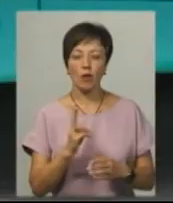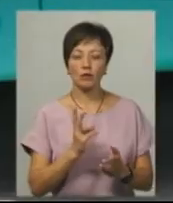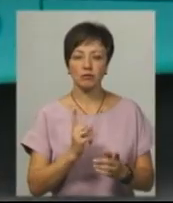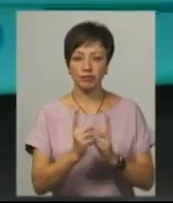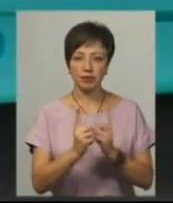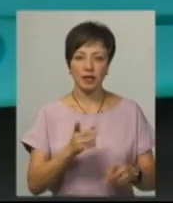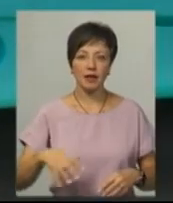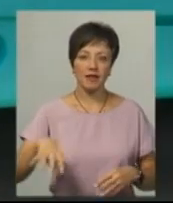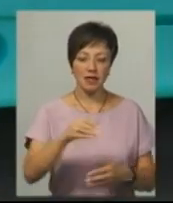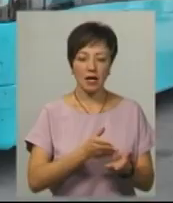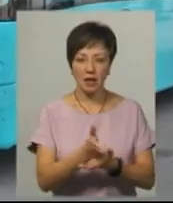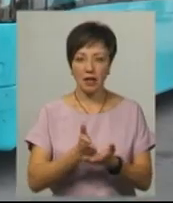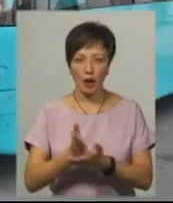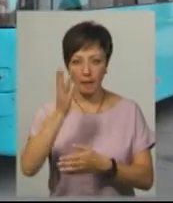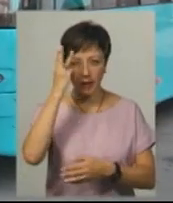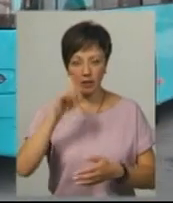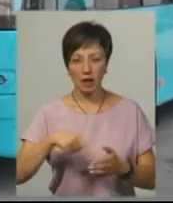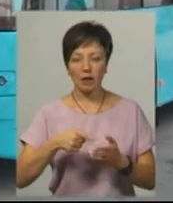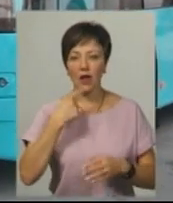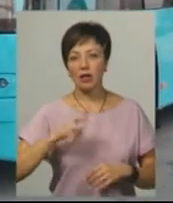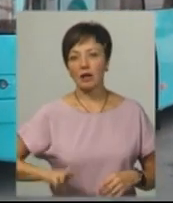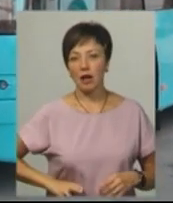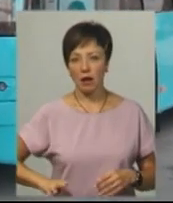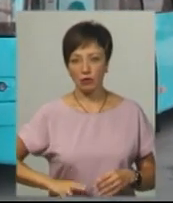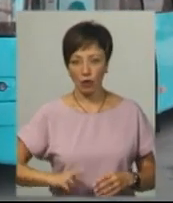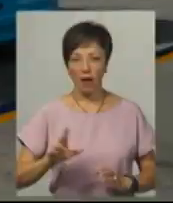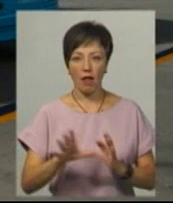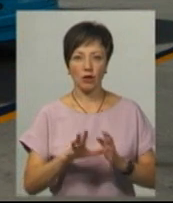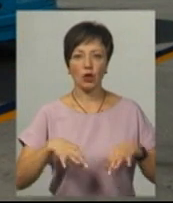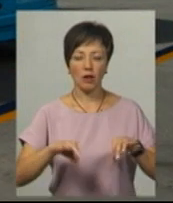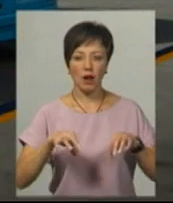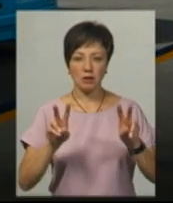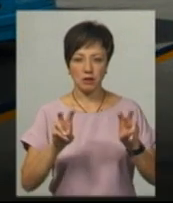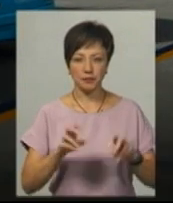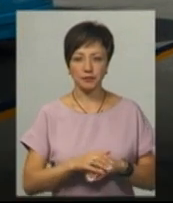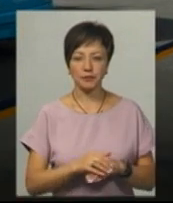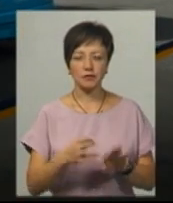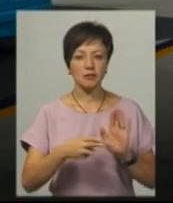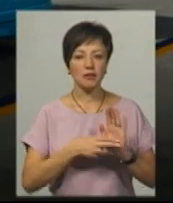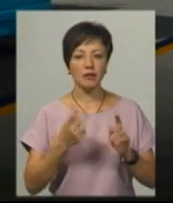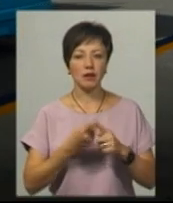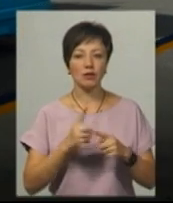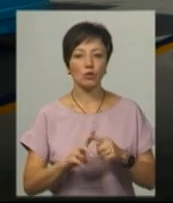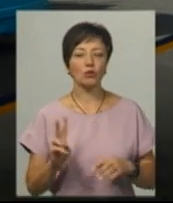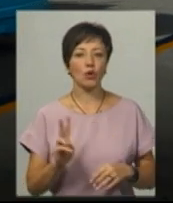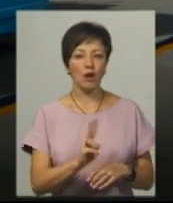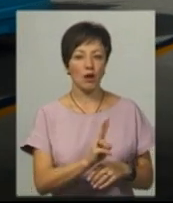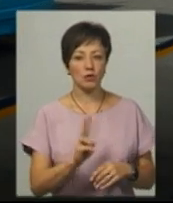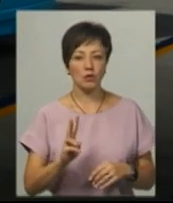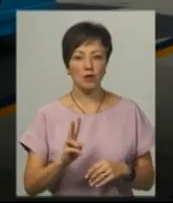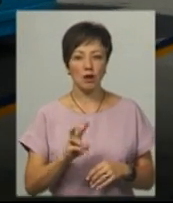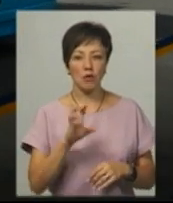маршрутах Хмельницького, каже директор комунального підприємства «Електротранс» Віктор Паламарчук. Марка даного тролейбуса